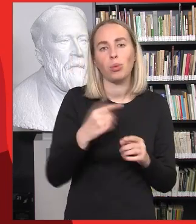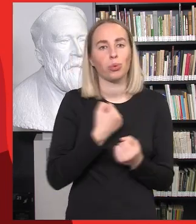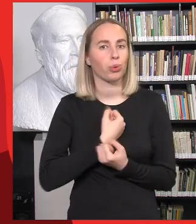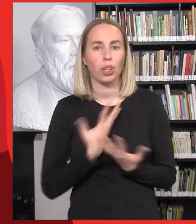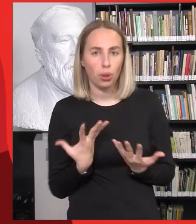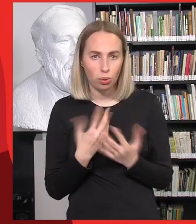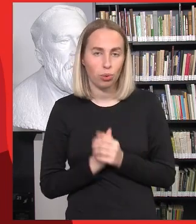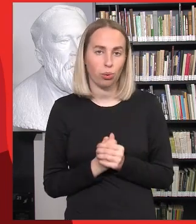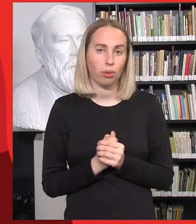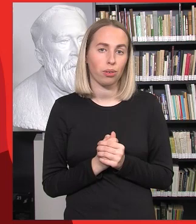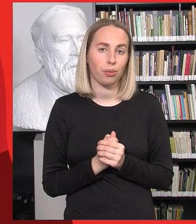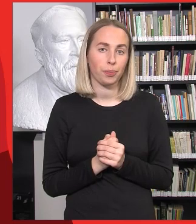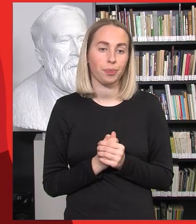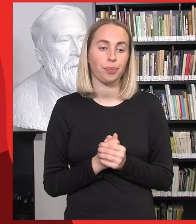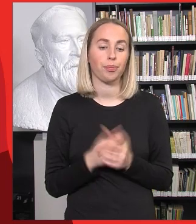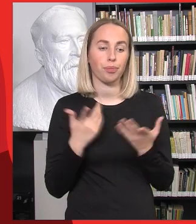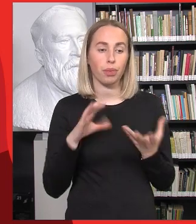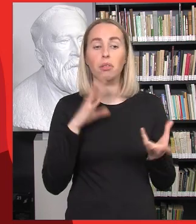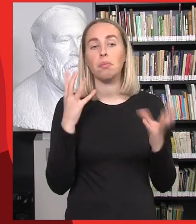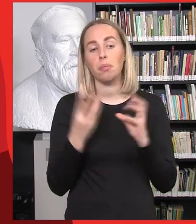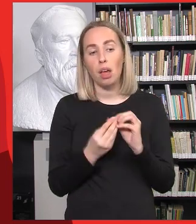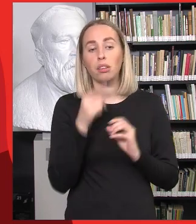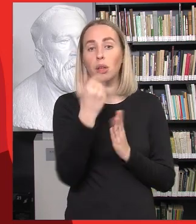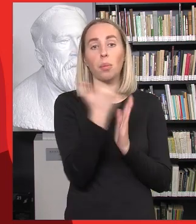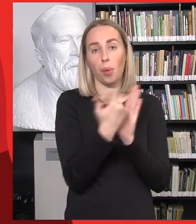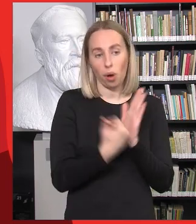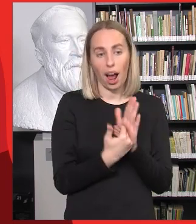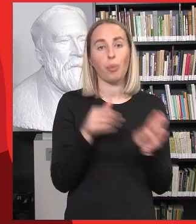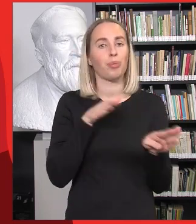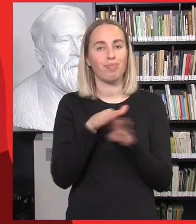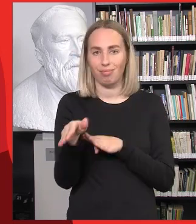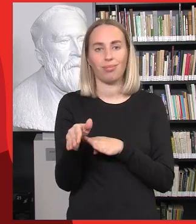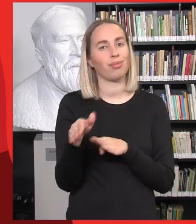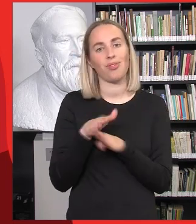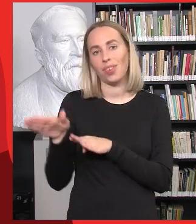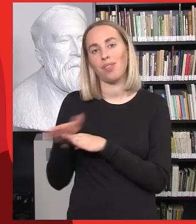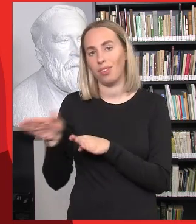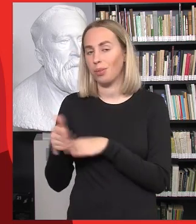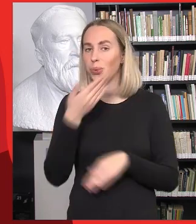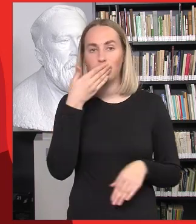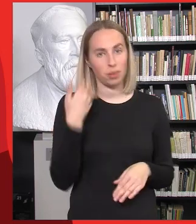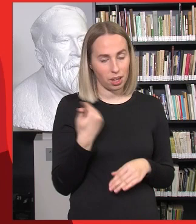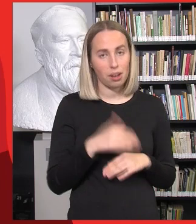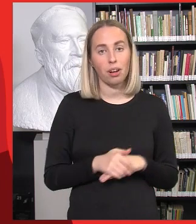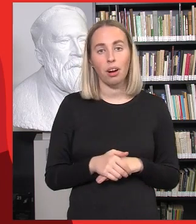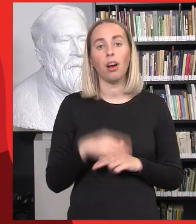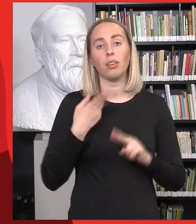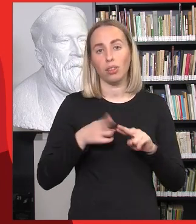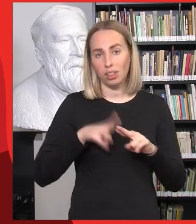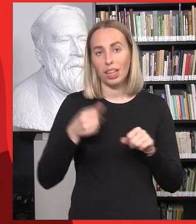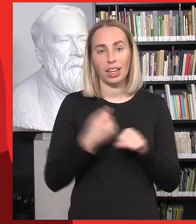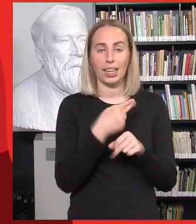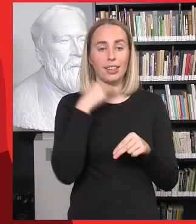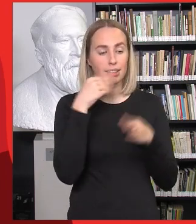šiaip iš esmės programos nėra vykdamas mano nuomonė ir reikėtų galbūt skirti tam dėmesio